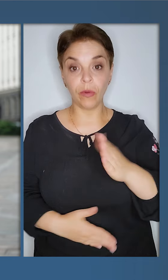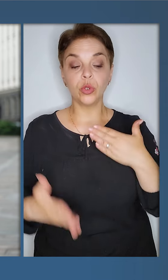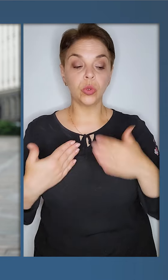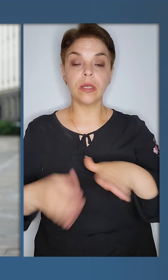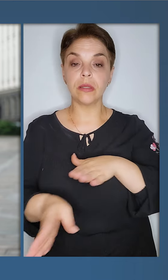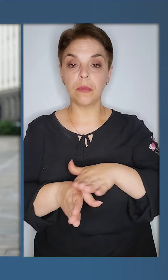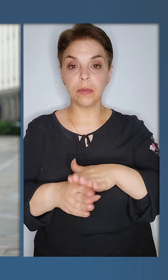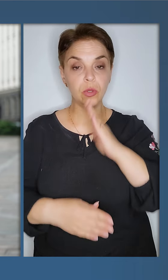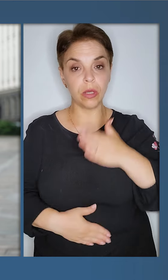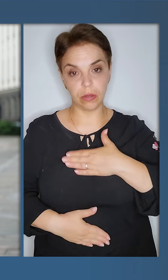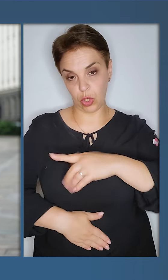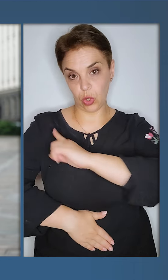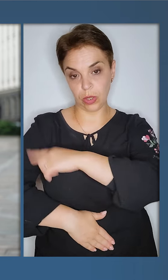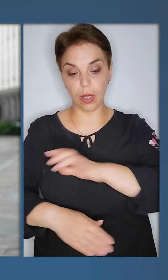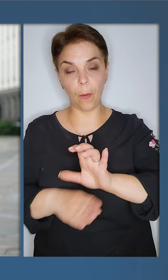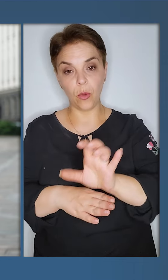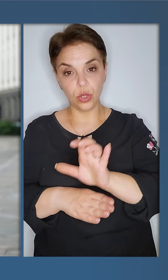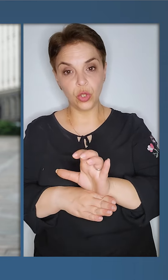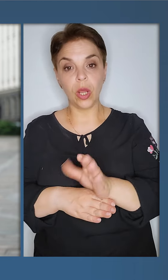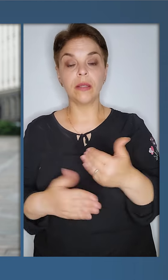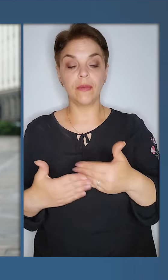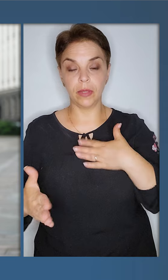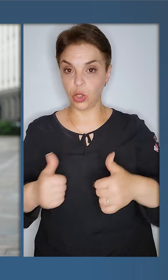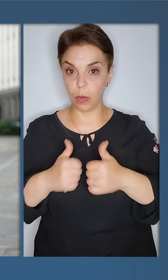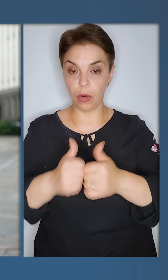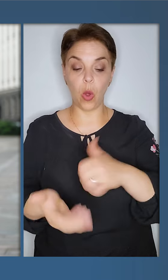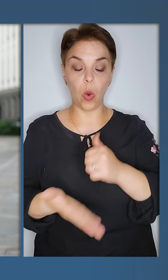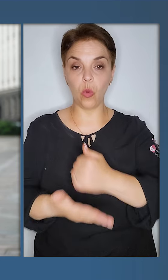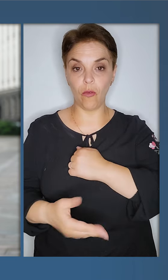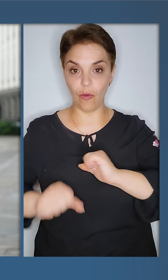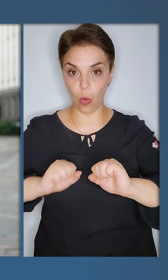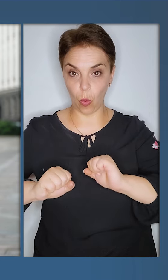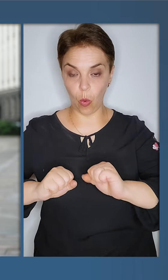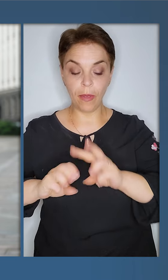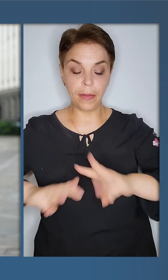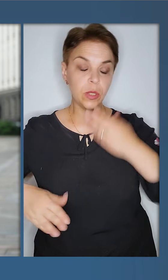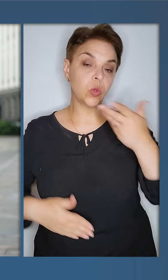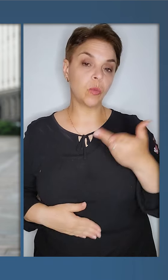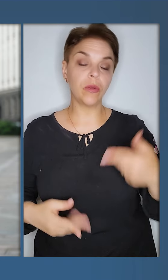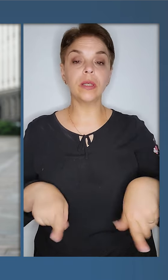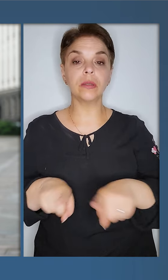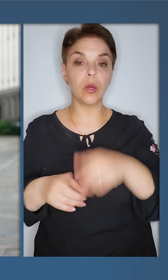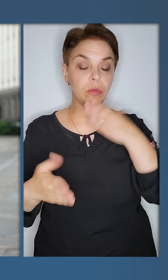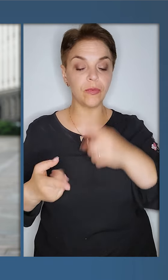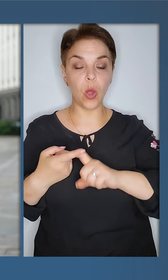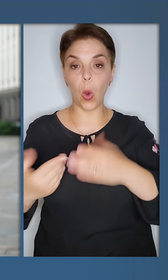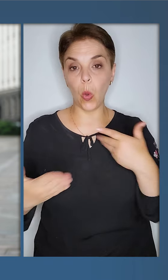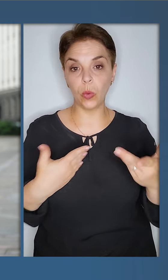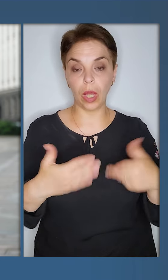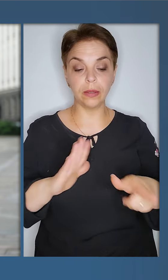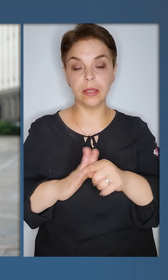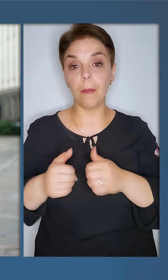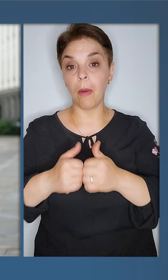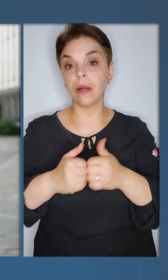Умірова щодо забезпечення наших сил, постачання від партнерів. Головком та міністр доповіли також про свої